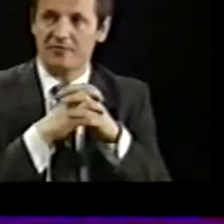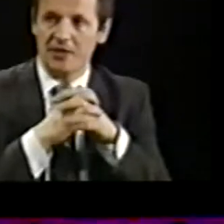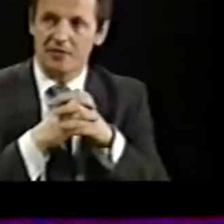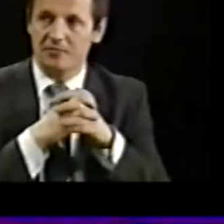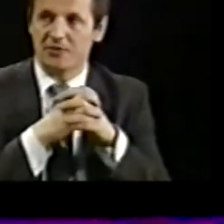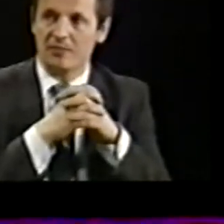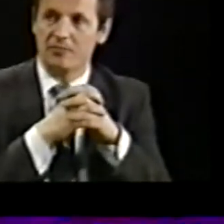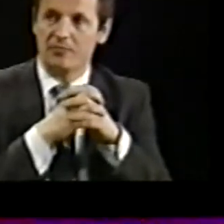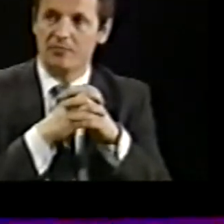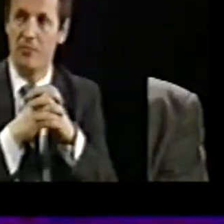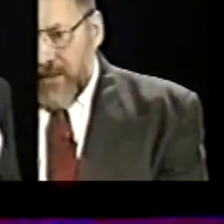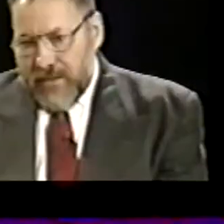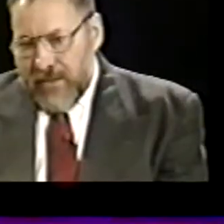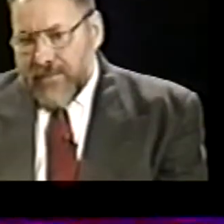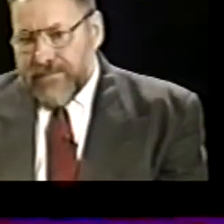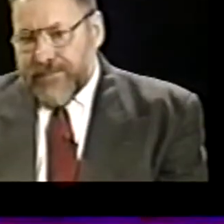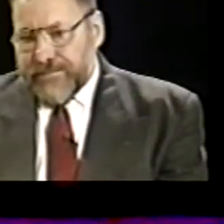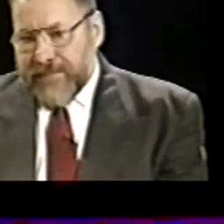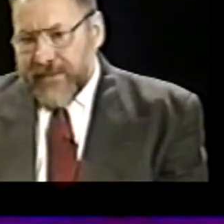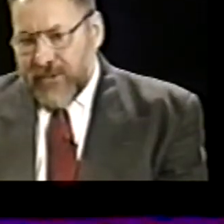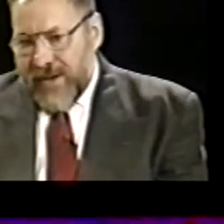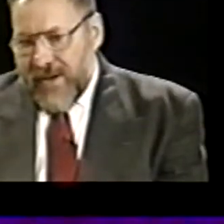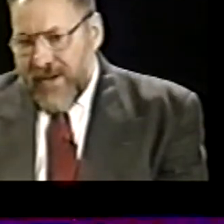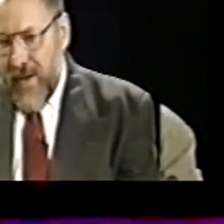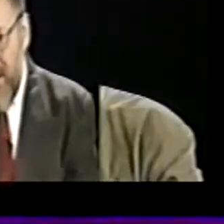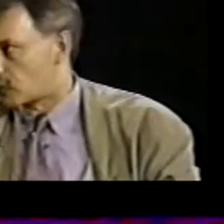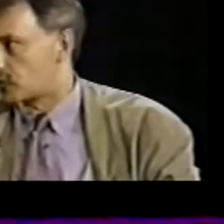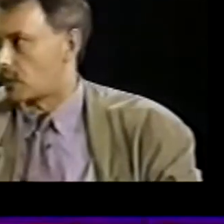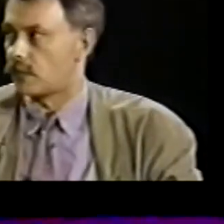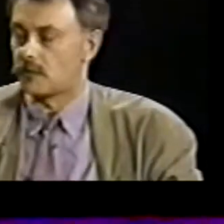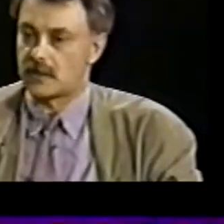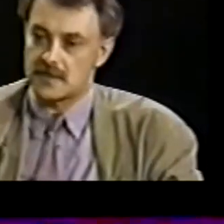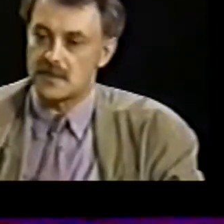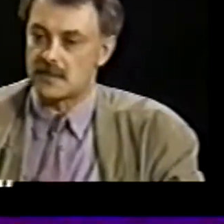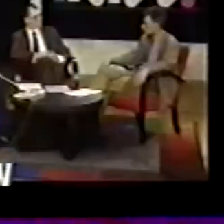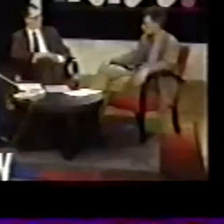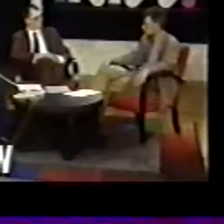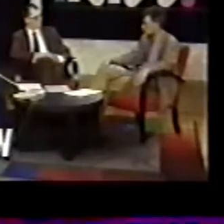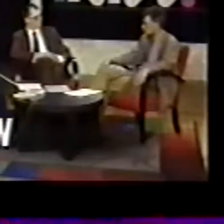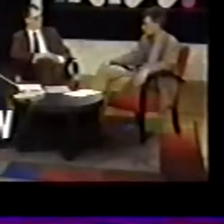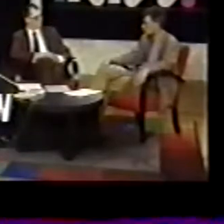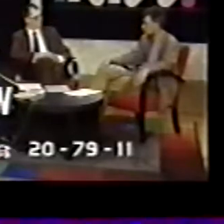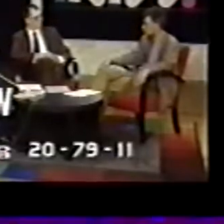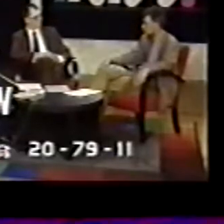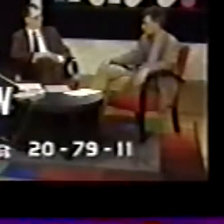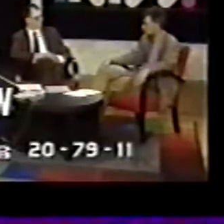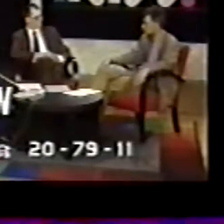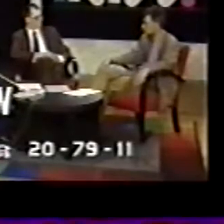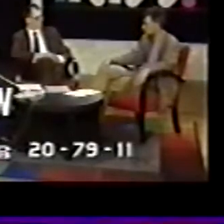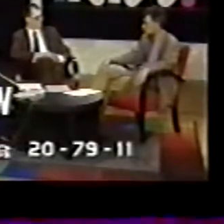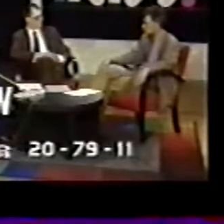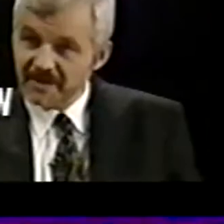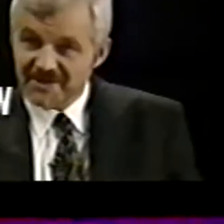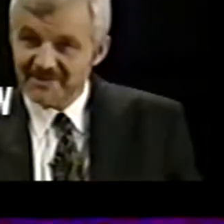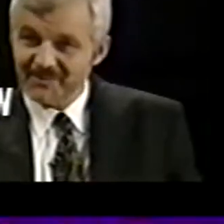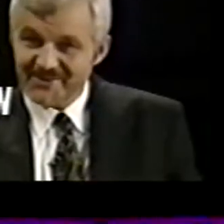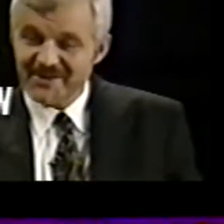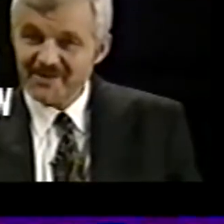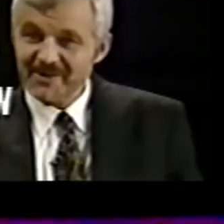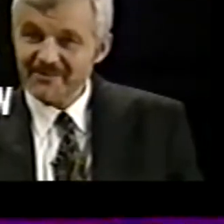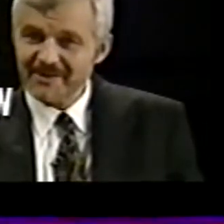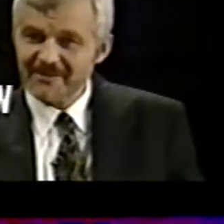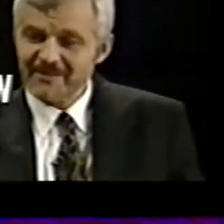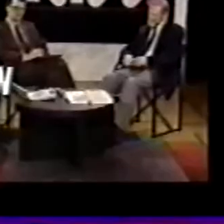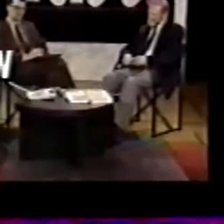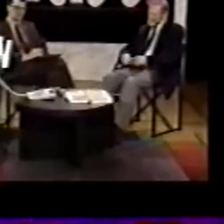W sobotę o godzinie 15.15 w Nowej Telewizji Warszawa, a teraz konkretnie nadawaną na żywo rozmowę widzów NTW